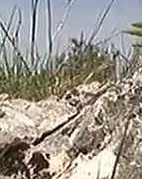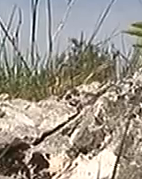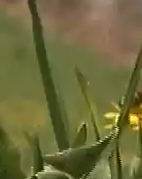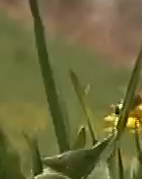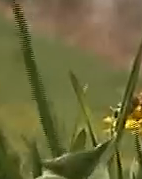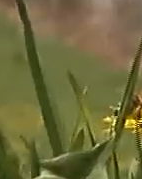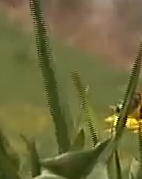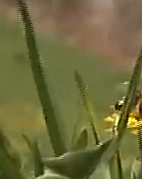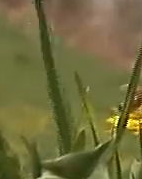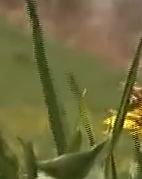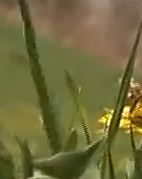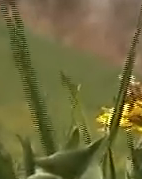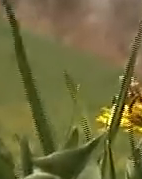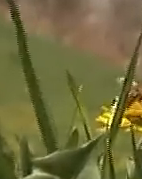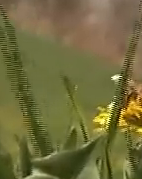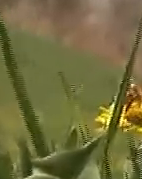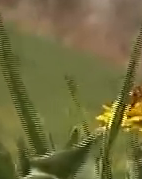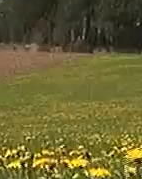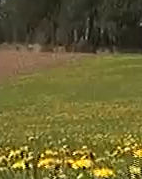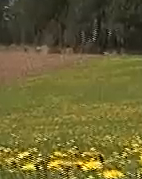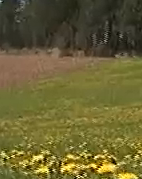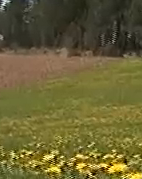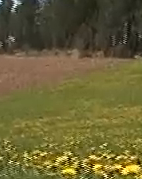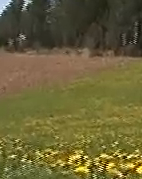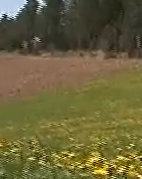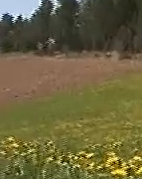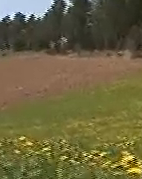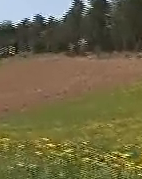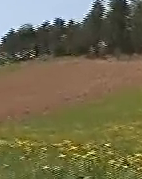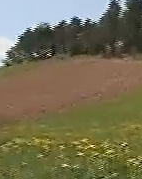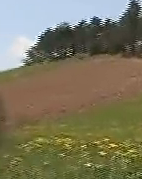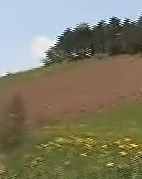Toplo i toplo, temperatura od 26 tepeni i sutra toplo i sunčano.